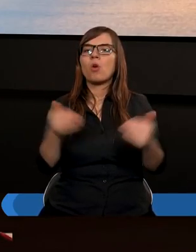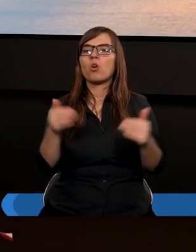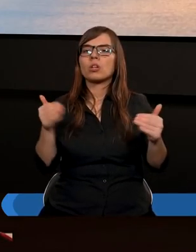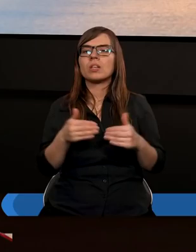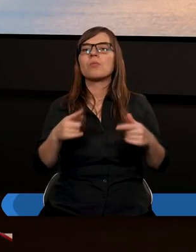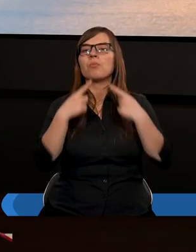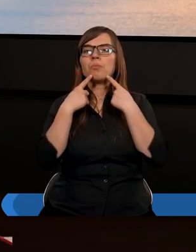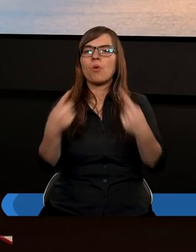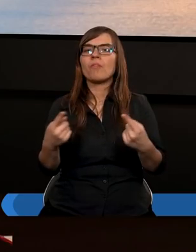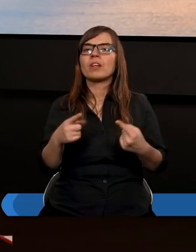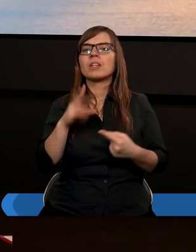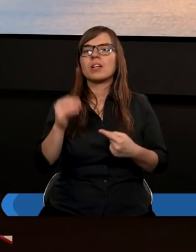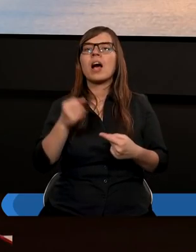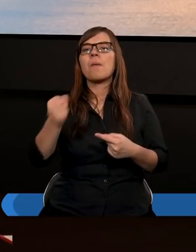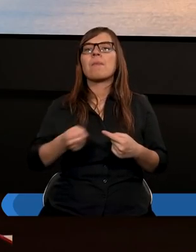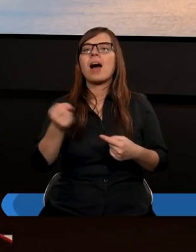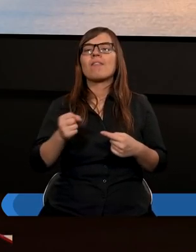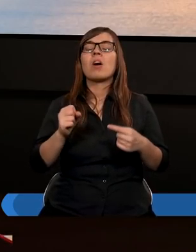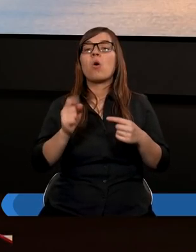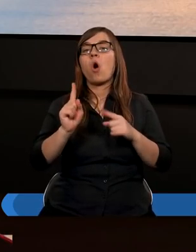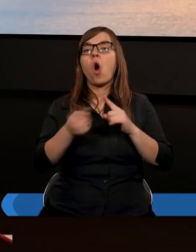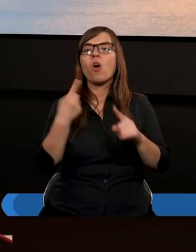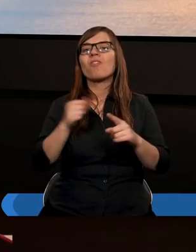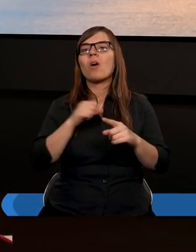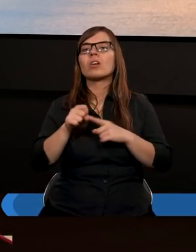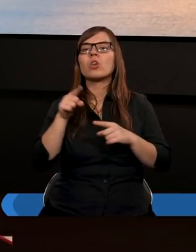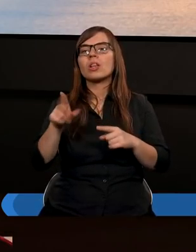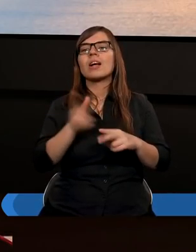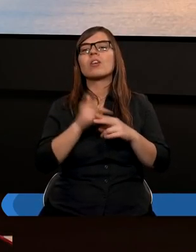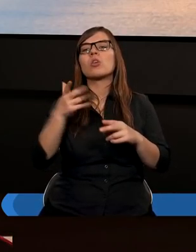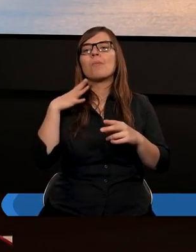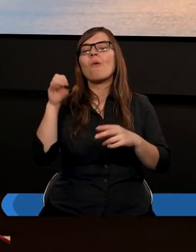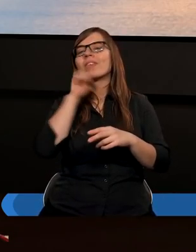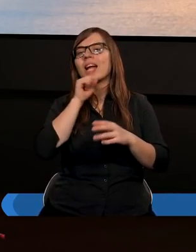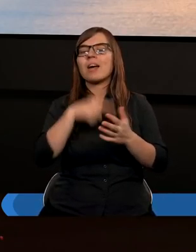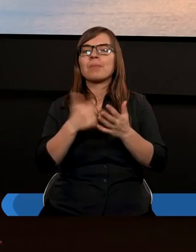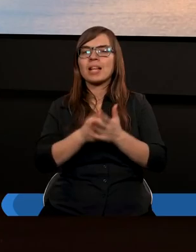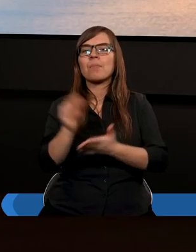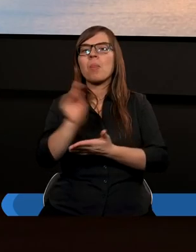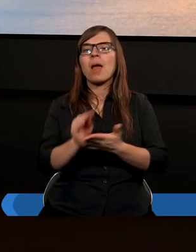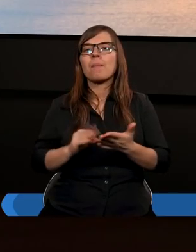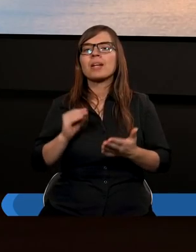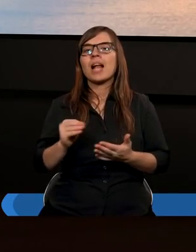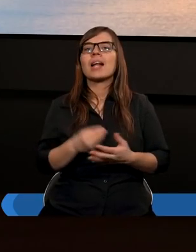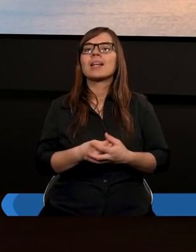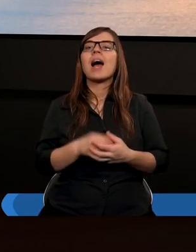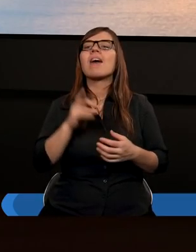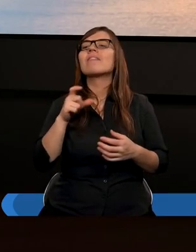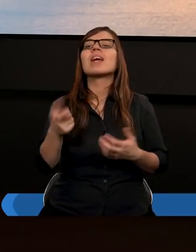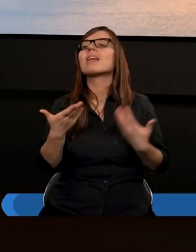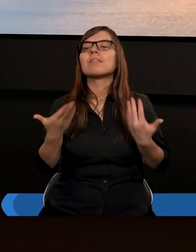powiedzieć, że Paweł odwołał się do tego, co było rzeczywiście w Starym Testamencie napisane, a więc